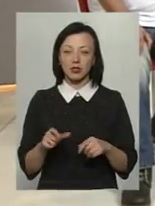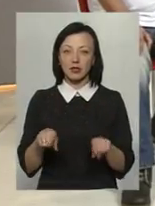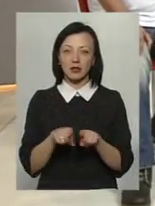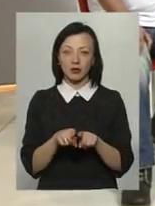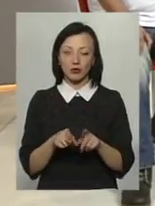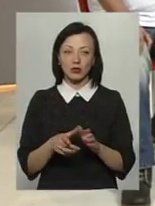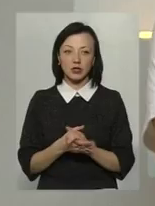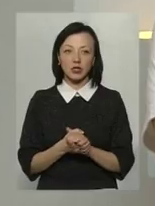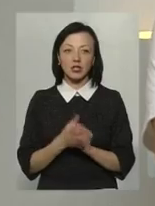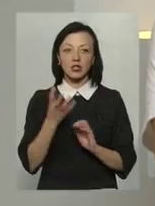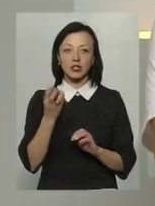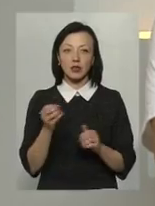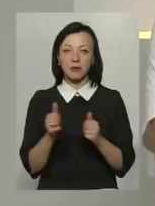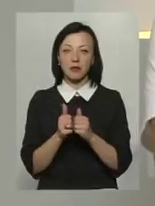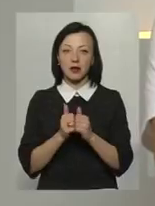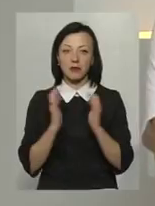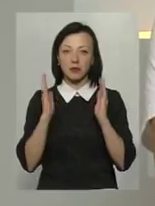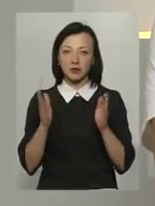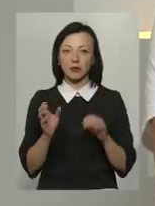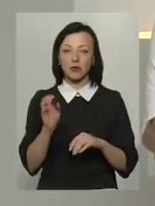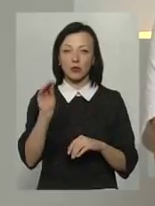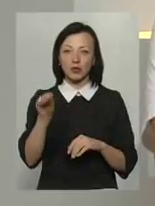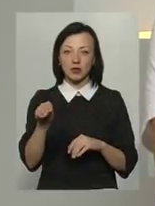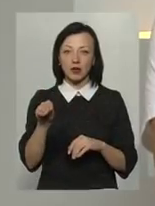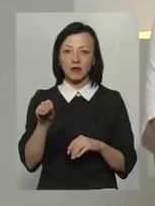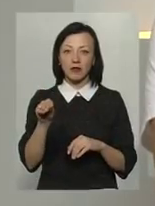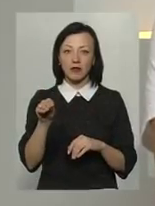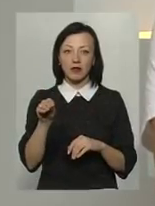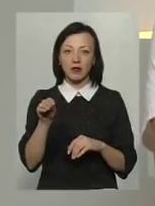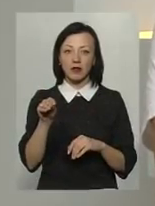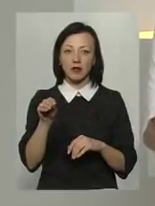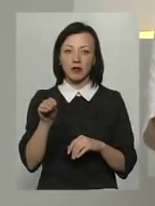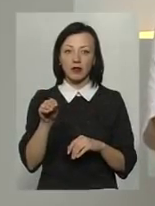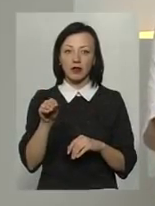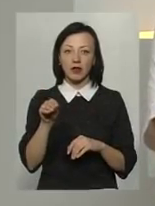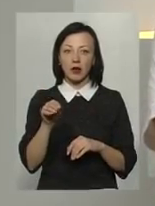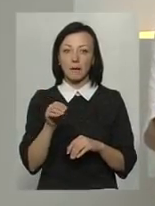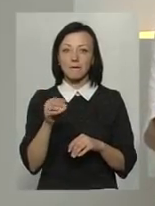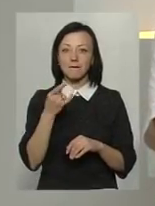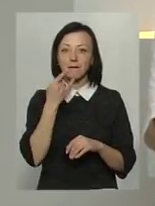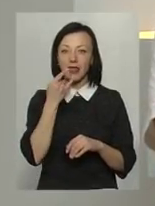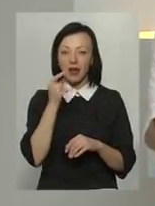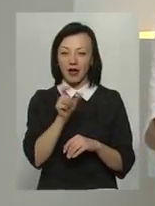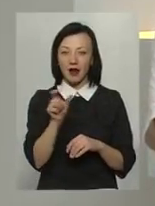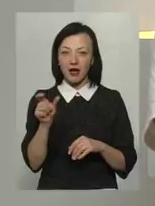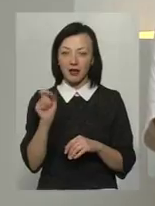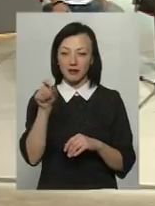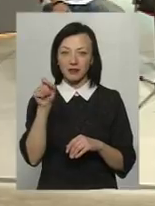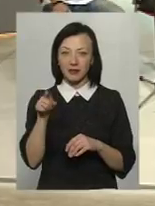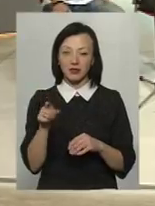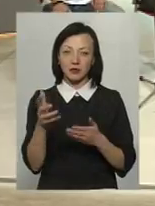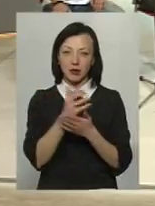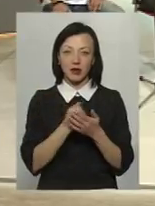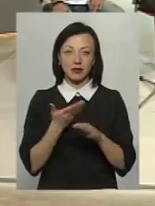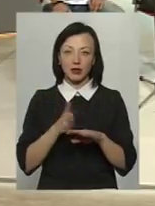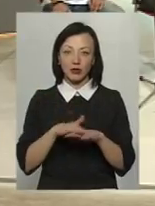І ще навіть біля під'їзду поставив пляшку і вирізав дірочку, туди люди кидають використані батарейки, які теж збираю і здаю. Тобто